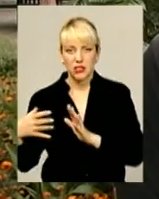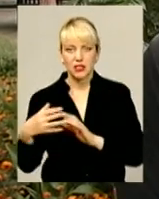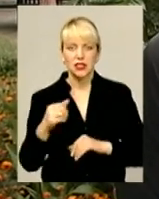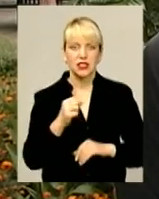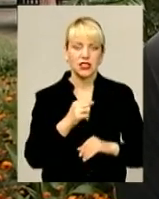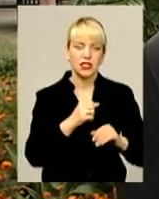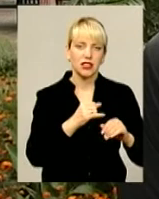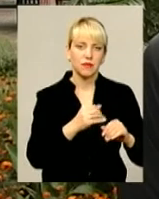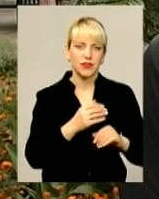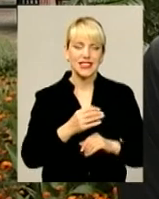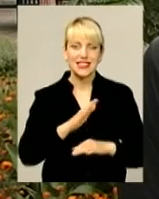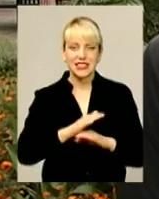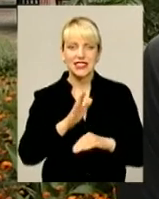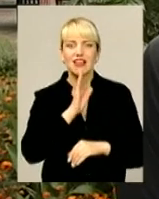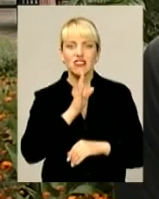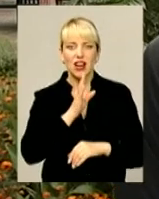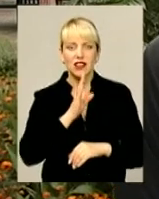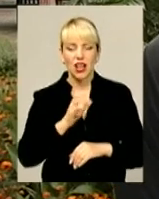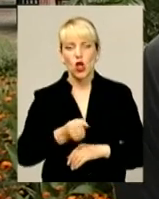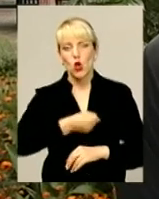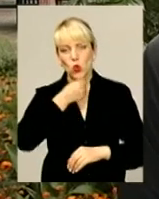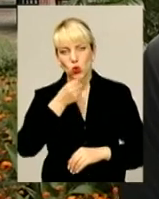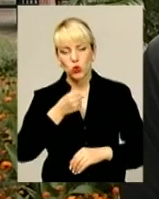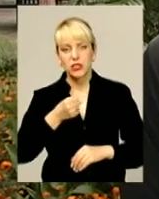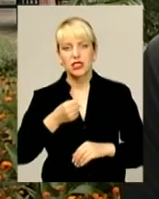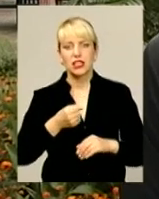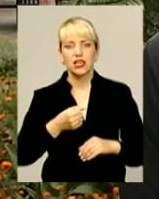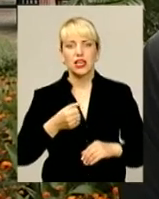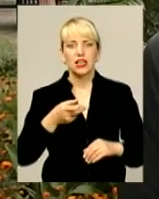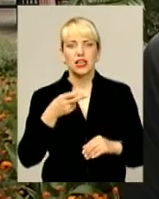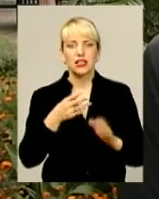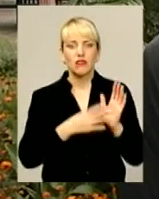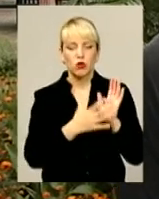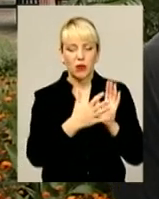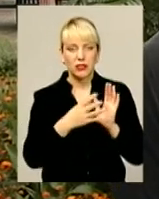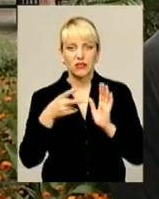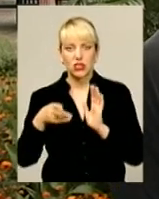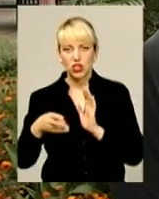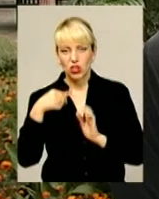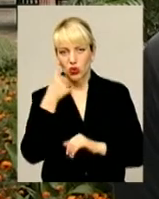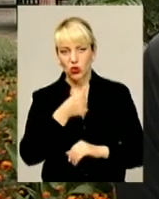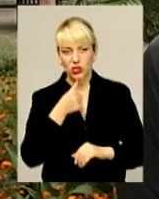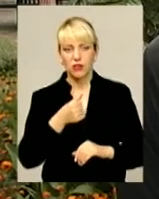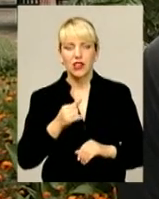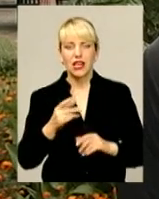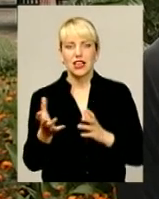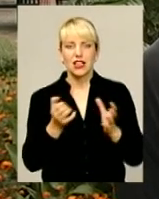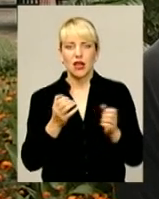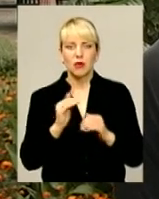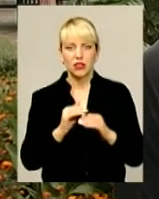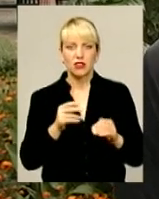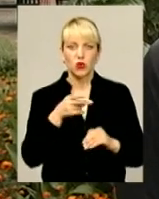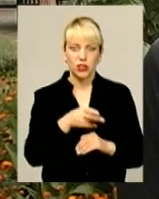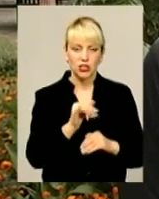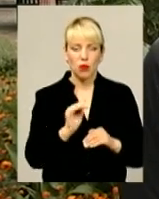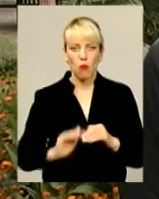старше. Дівчата, дорожчі дівчата з 95 по 2000, і зараз вже йде набір дівчаток з 2000 і молодших. Тобто вже є